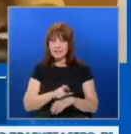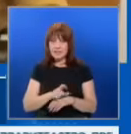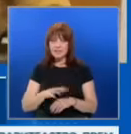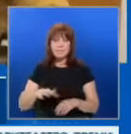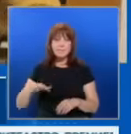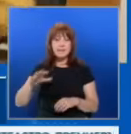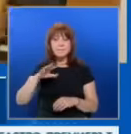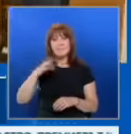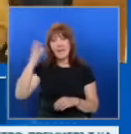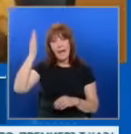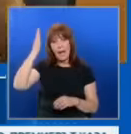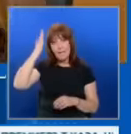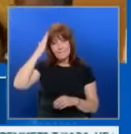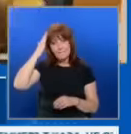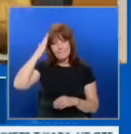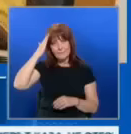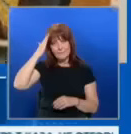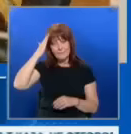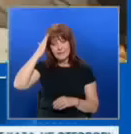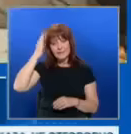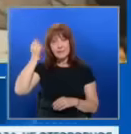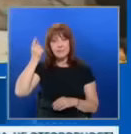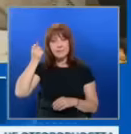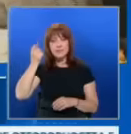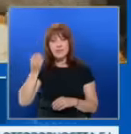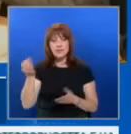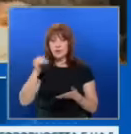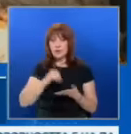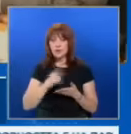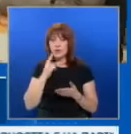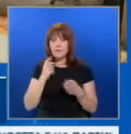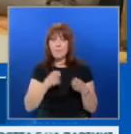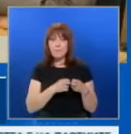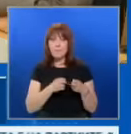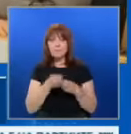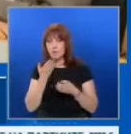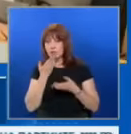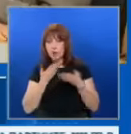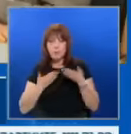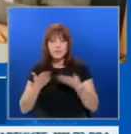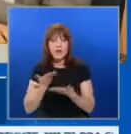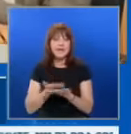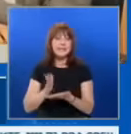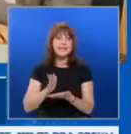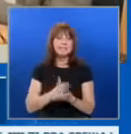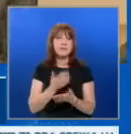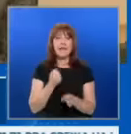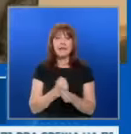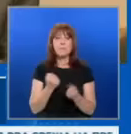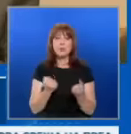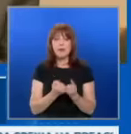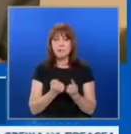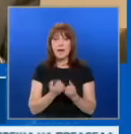както и ти спомена, идват тук в Брюксел за да обсъждат разпределението на постовете. И преди да бъде гласувана